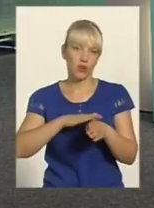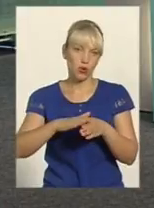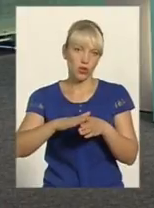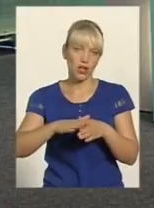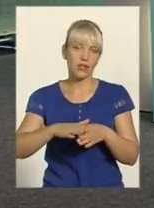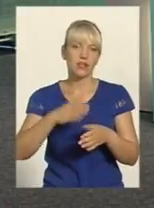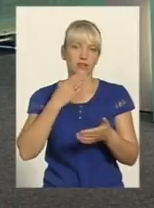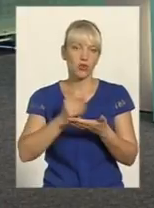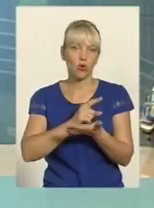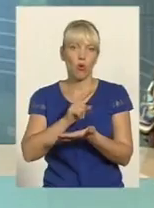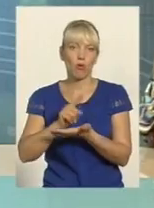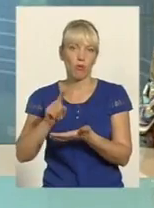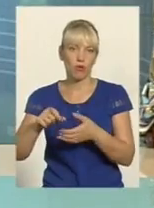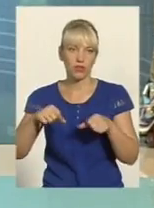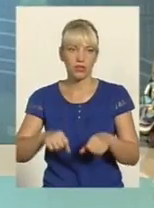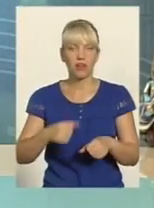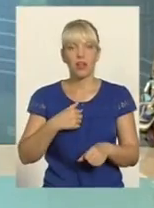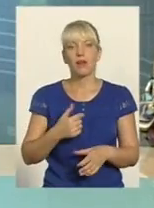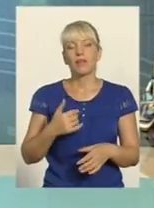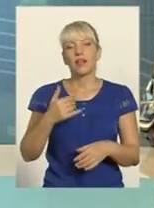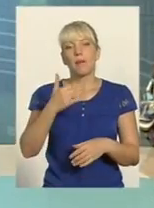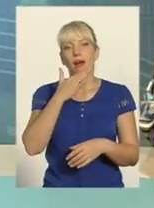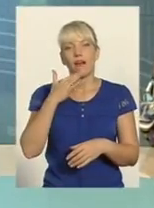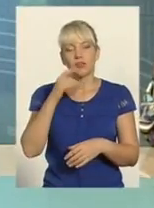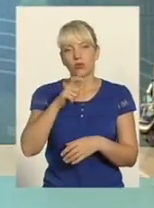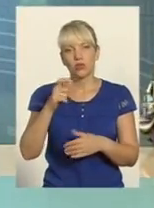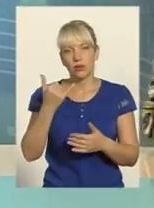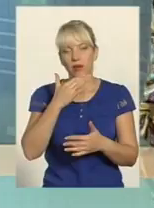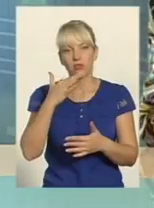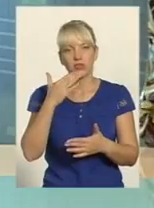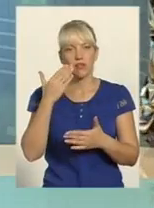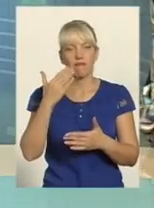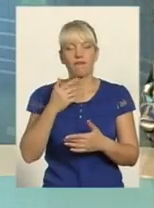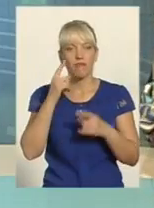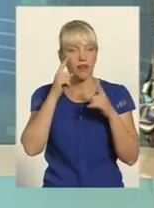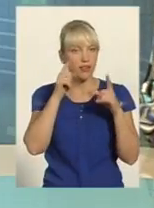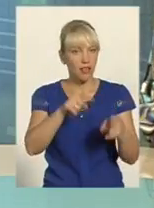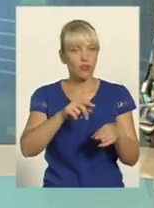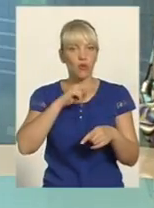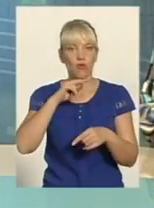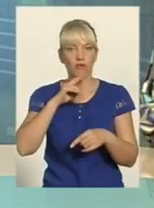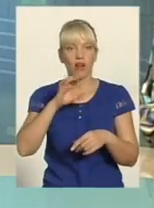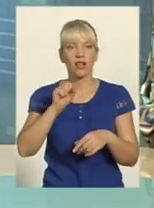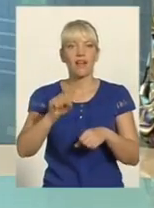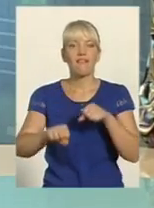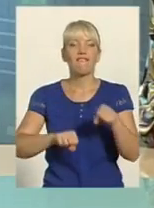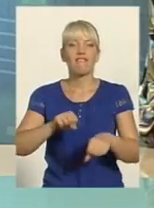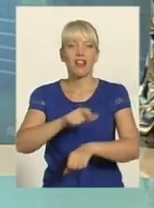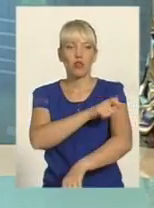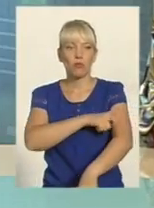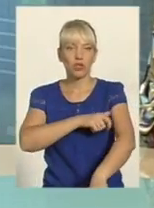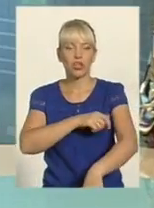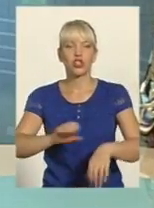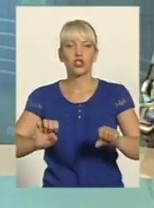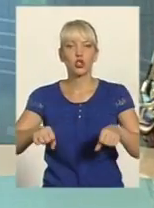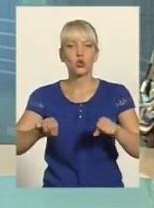залишається хвилина Зараз дуже багато людей звертають увагу Приємно здивовані велопатрулями, скутерами